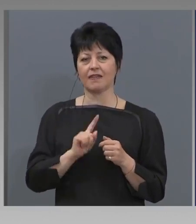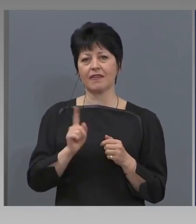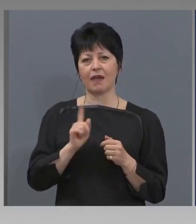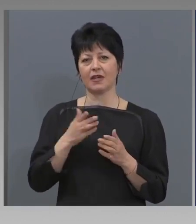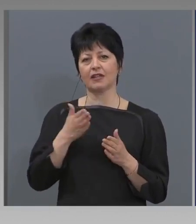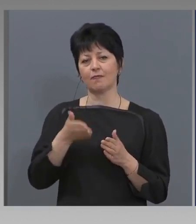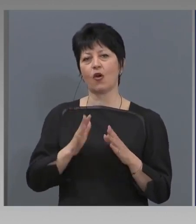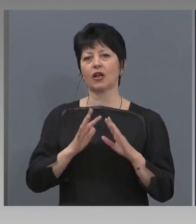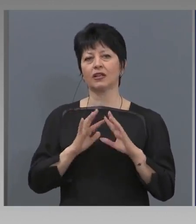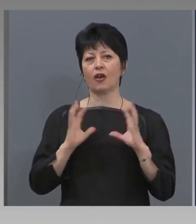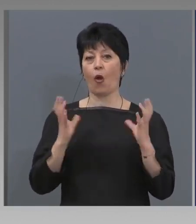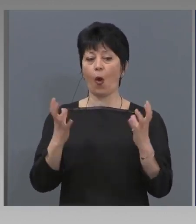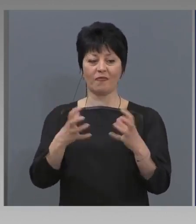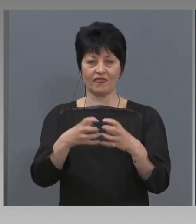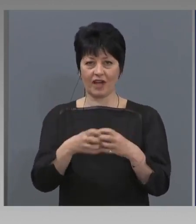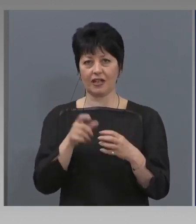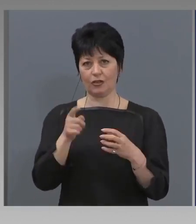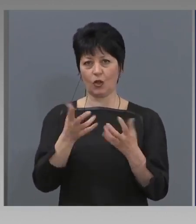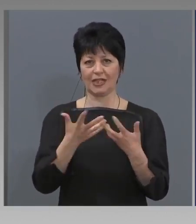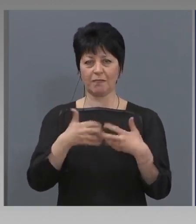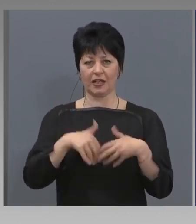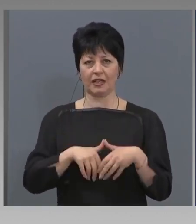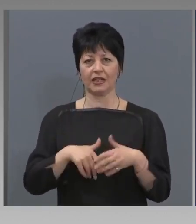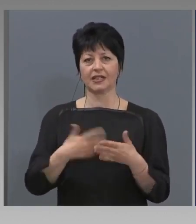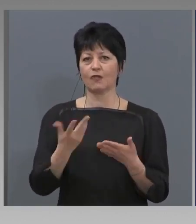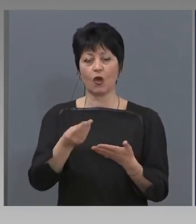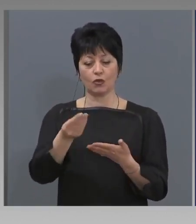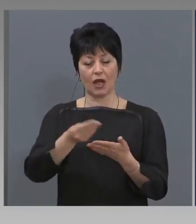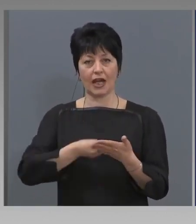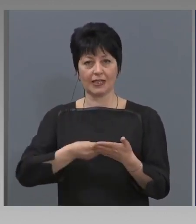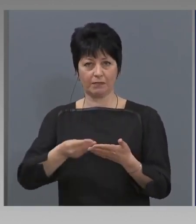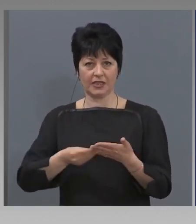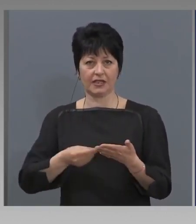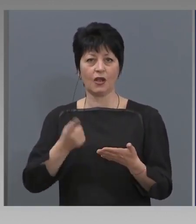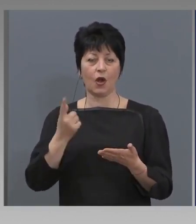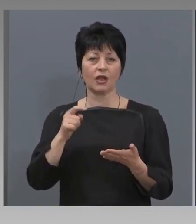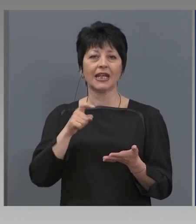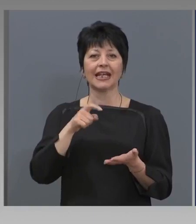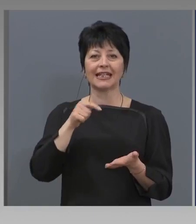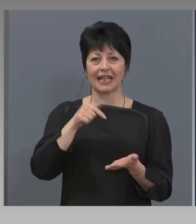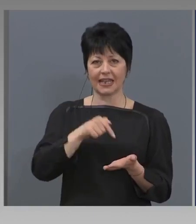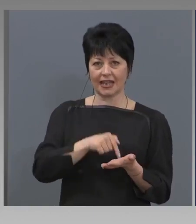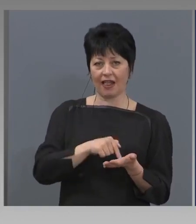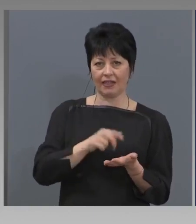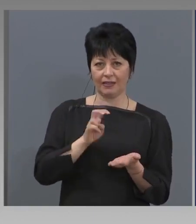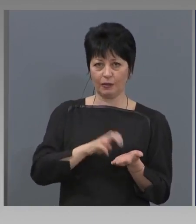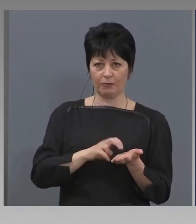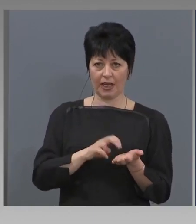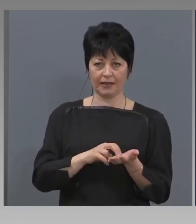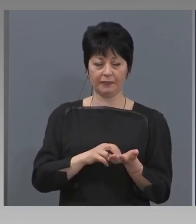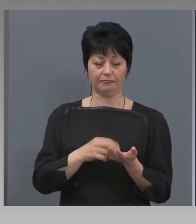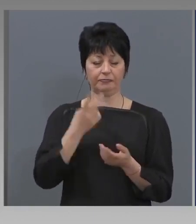механизма, който е разписан и одобрен от Централната банка. Не виждам причина за